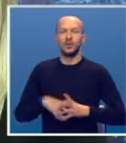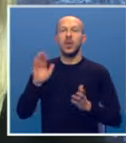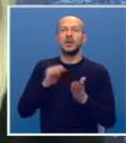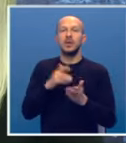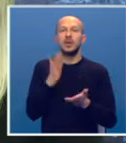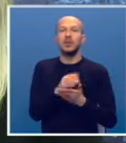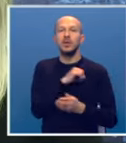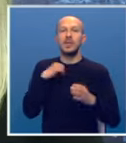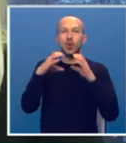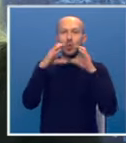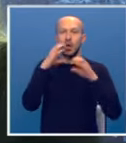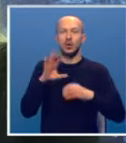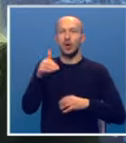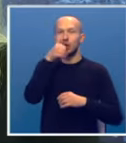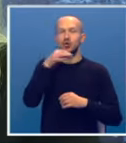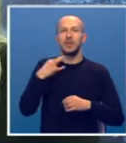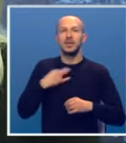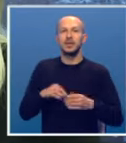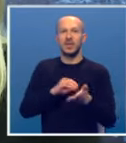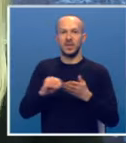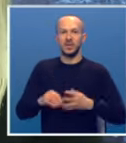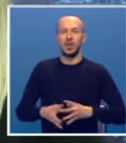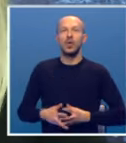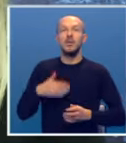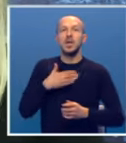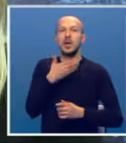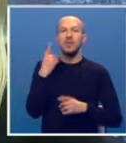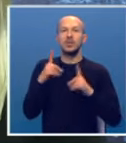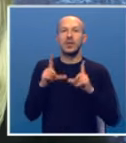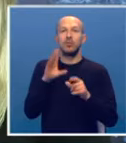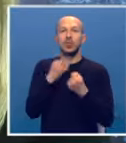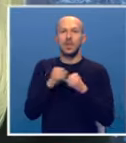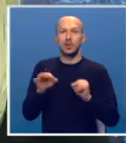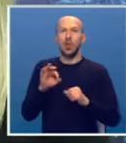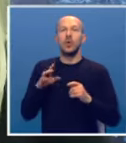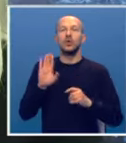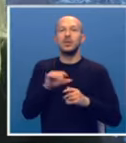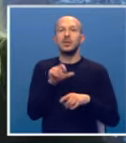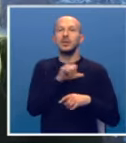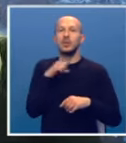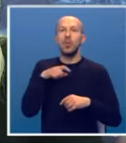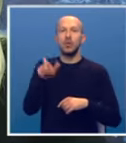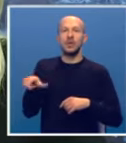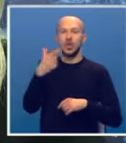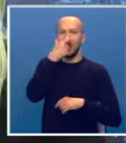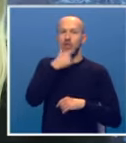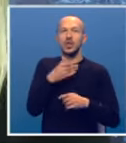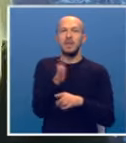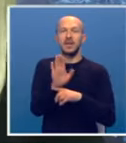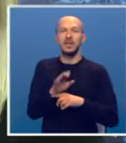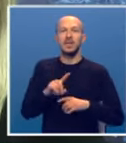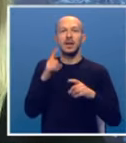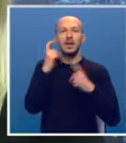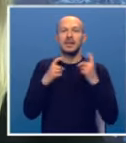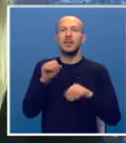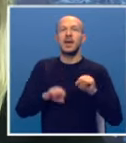treba da bude samo komunikator onoga što je predsjedništvo definisalo, dakle, mi nemamo stavu u Bosni i Hercegovini, o tom, osim pojedinačnih, ličnih, partijskih, ne